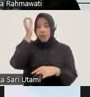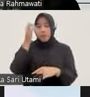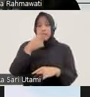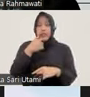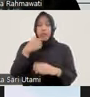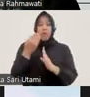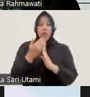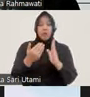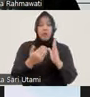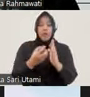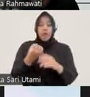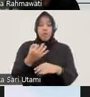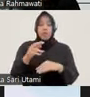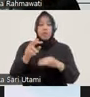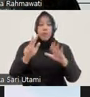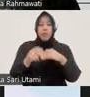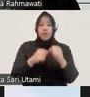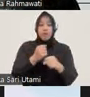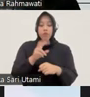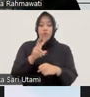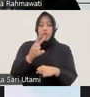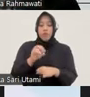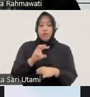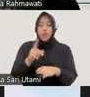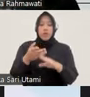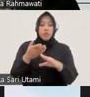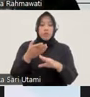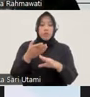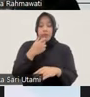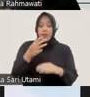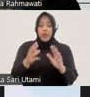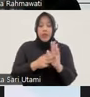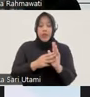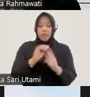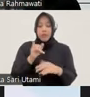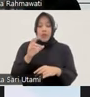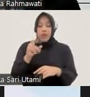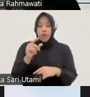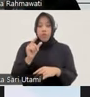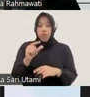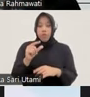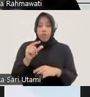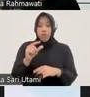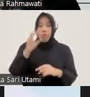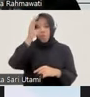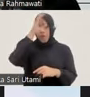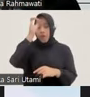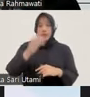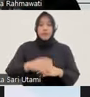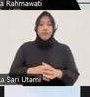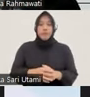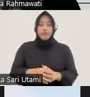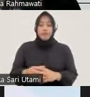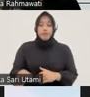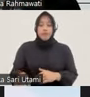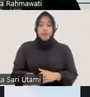2021 sebelum juga polisi memperkenalkan MJ di dalam RUU Polri nah ini kami dari